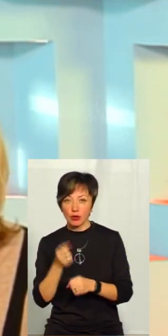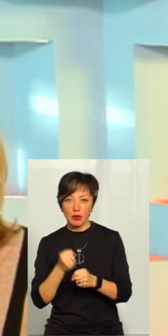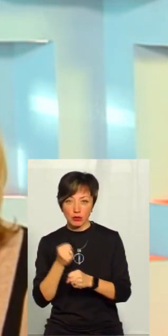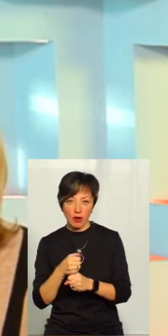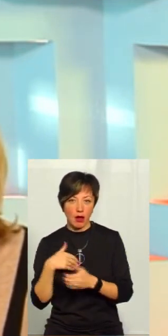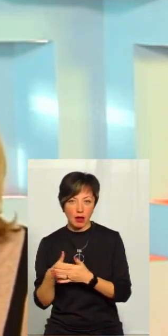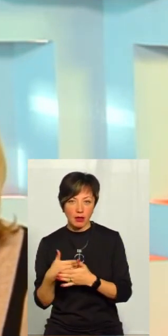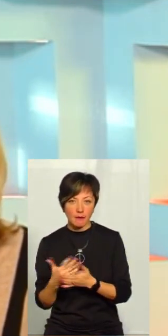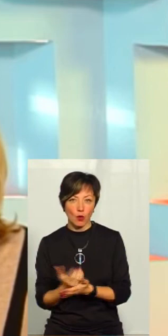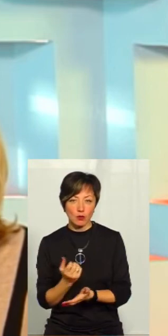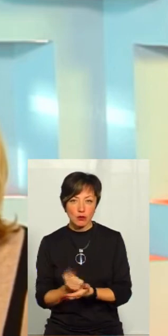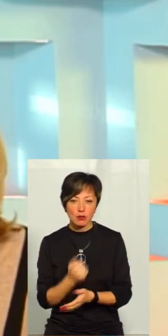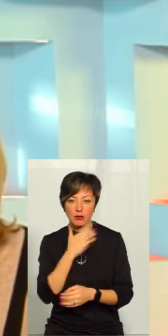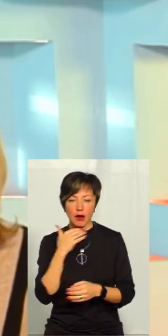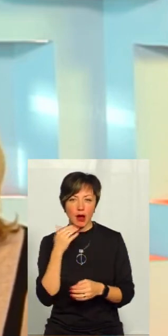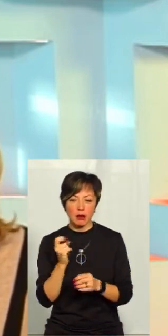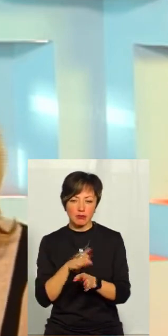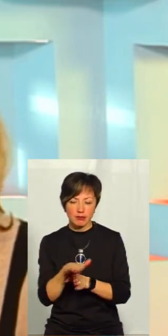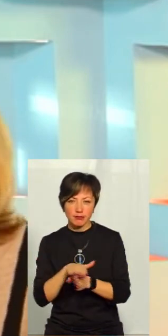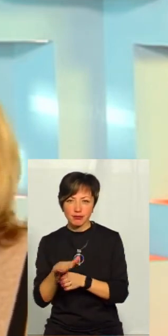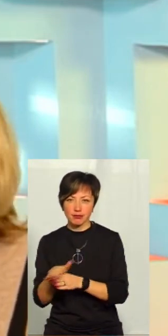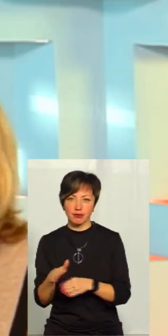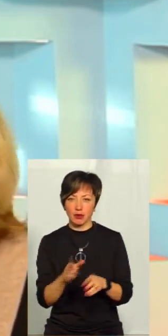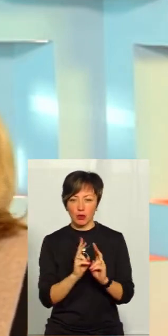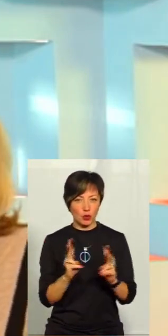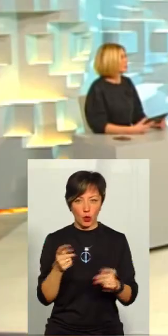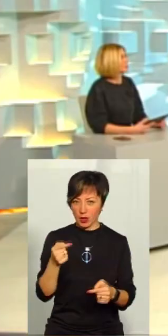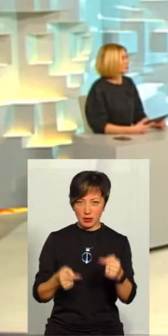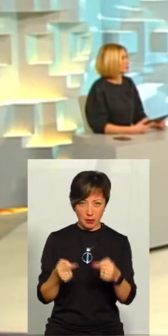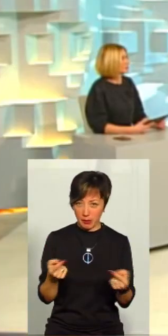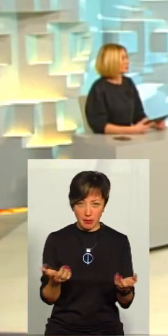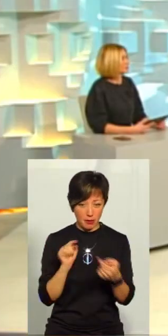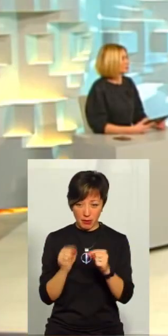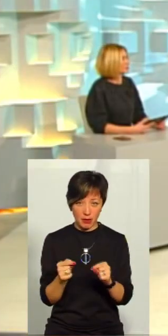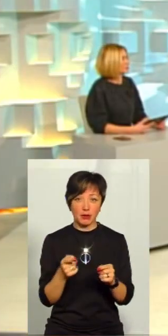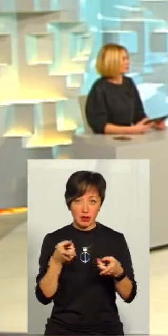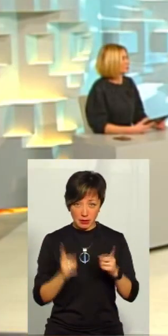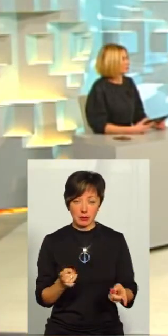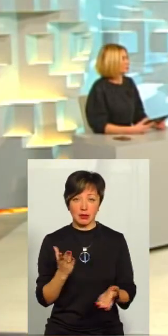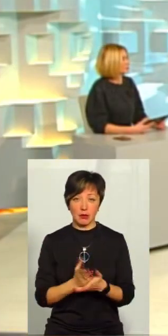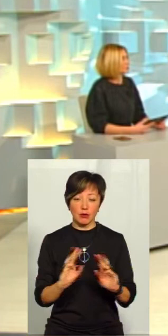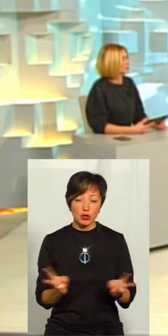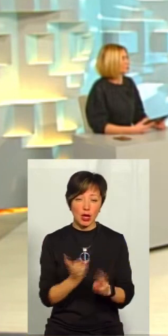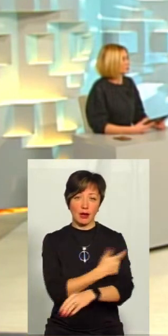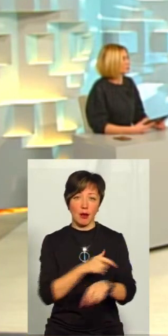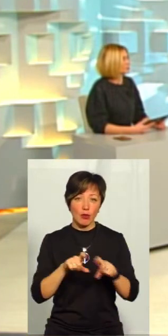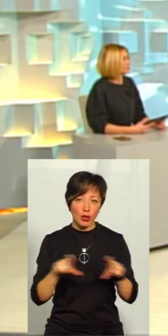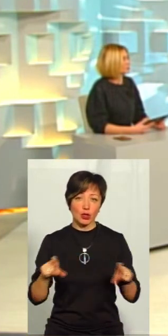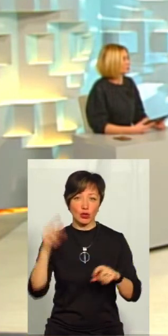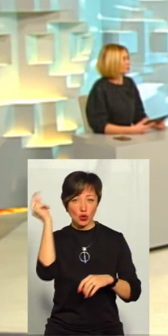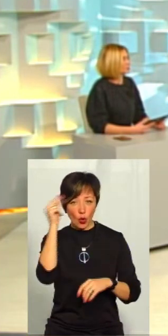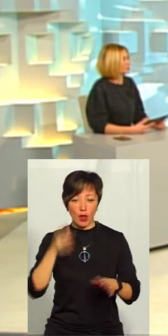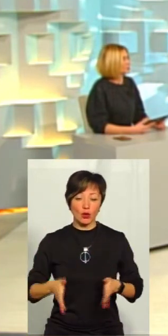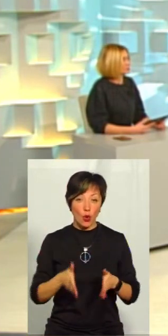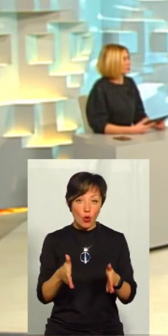працювала, активно, успішно, вони багато всього реалізували. Ніхто цього не заперечує. Це ніхто цього не заперечує, і пожежна, амбулаторія, і